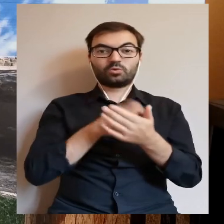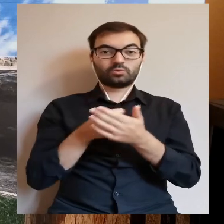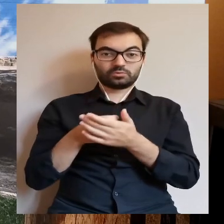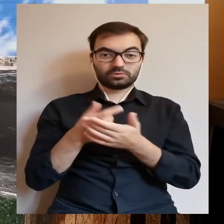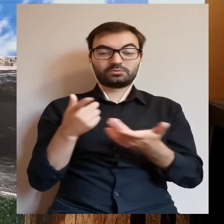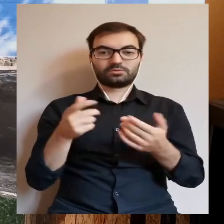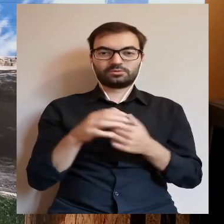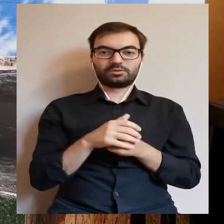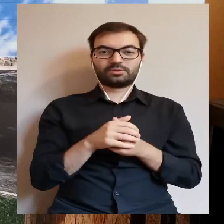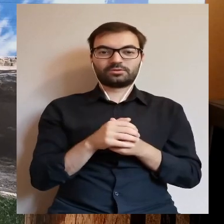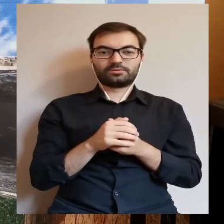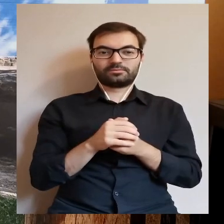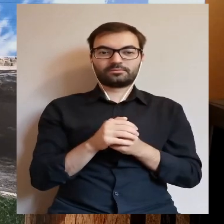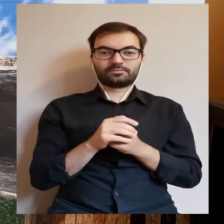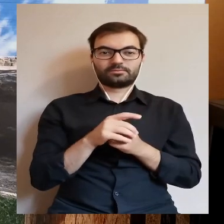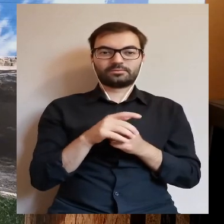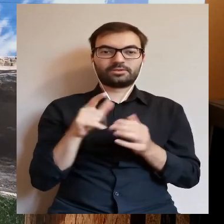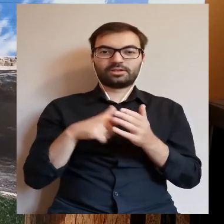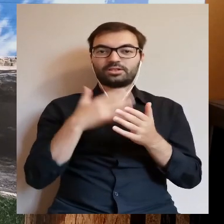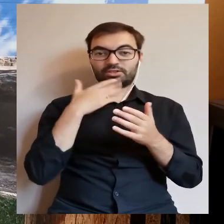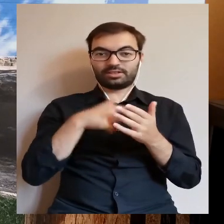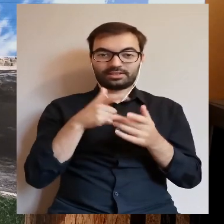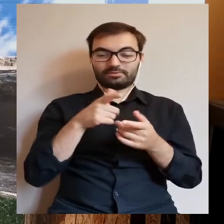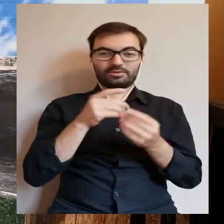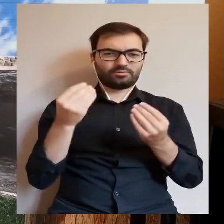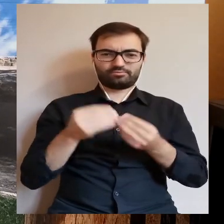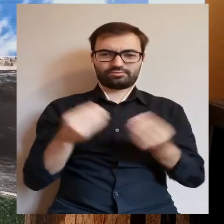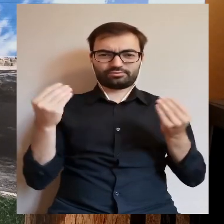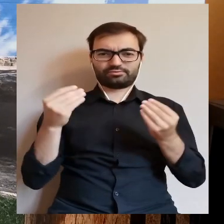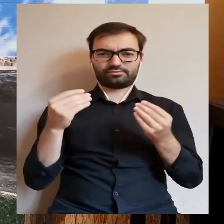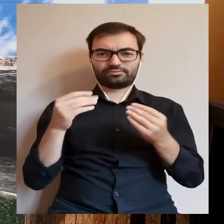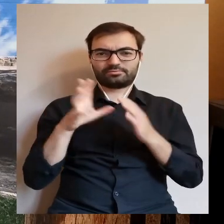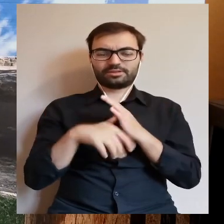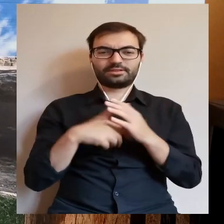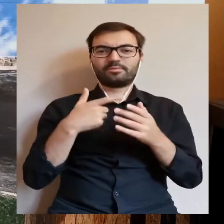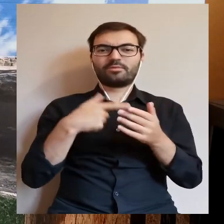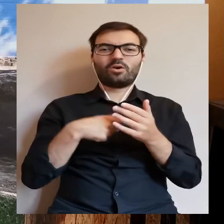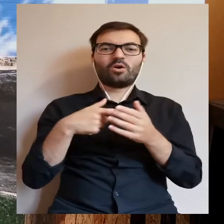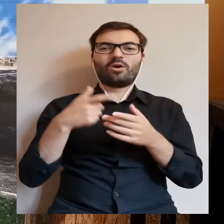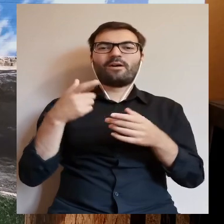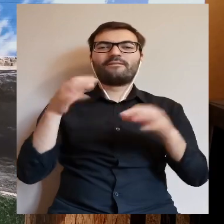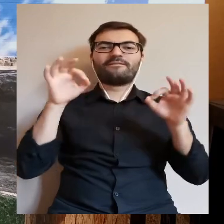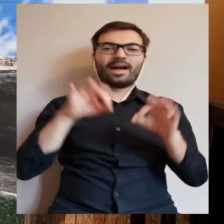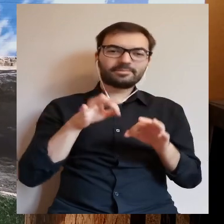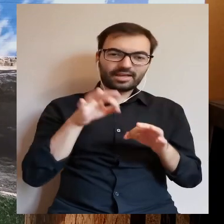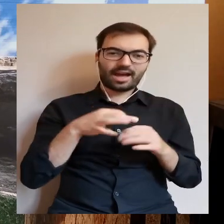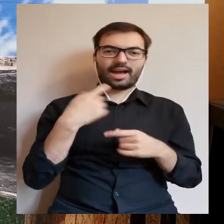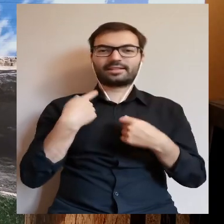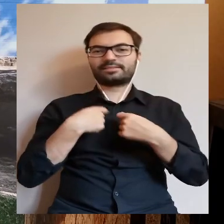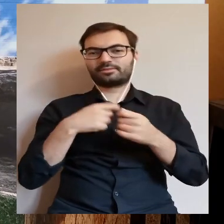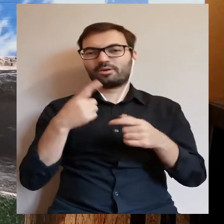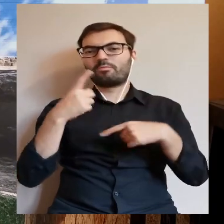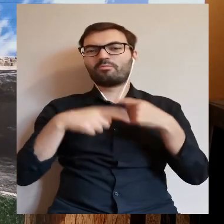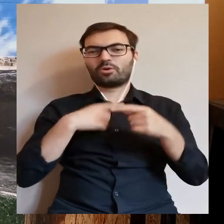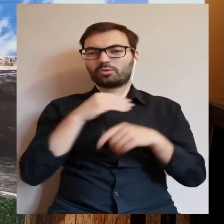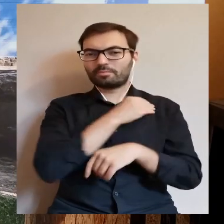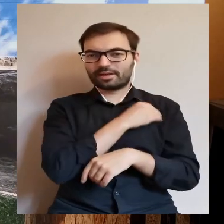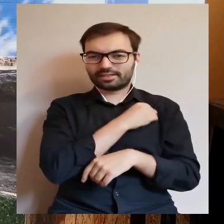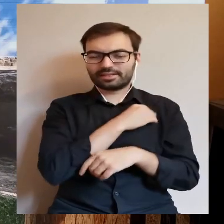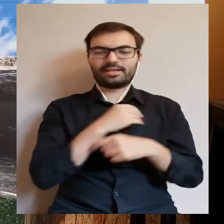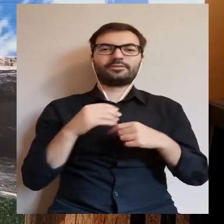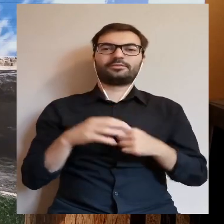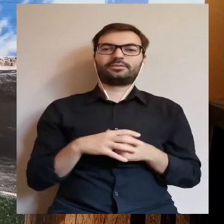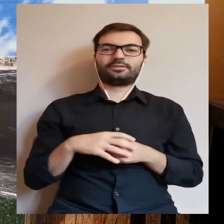kolei, ci sukiennicy, którzy rozruszali miasto fantastycznie, bo i farbiarnię tam otworzyli, oczywiście produkowali